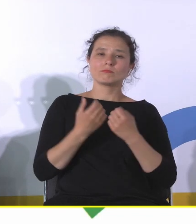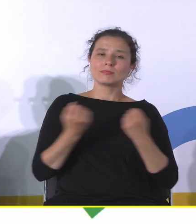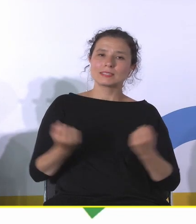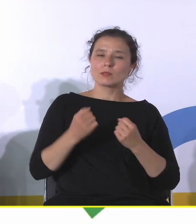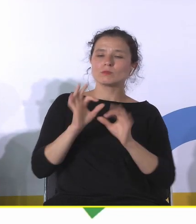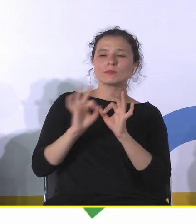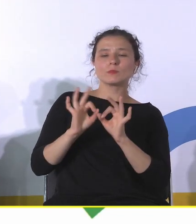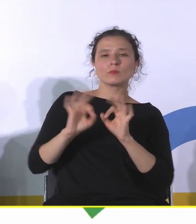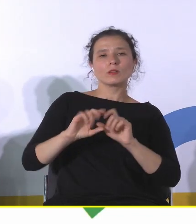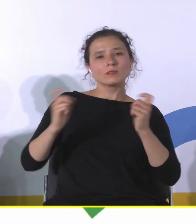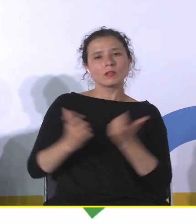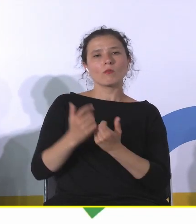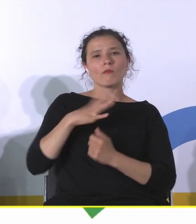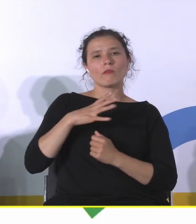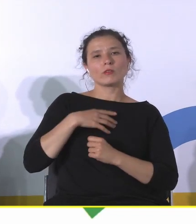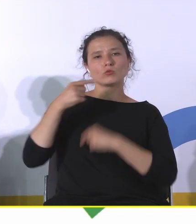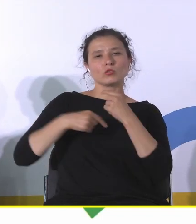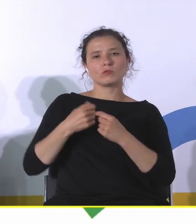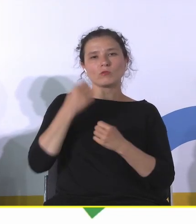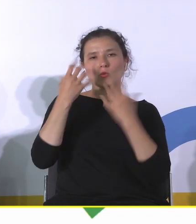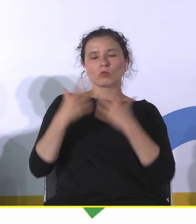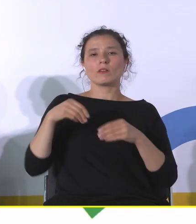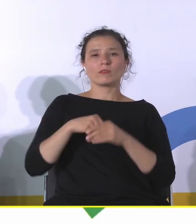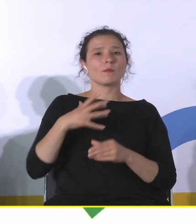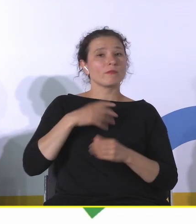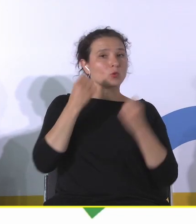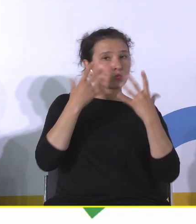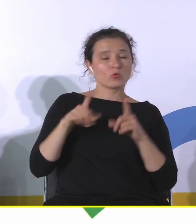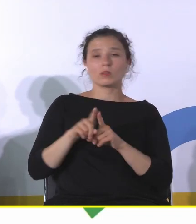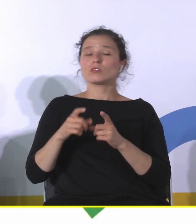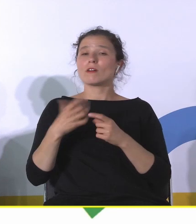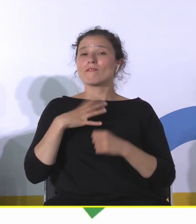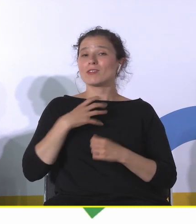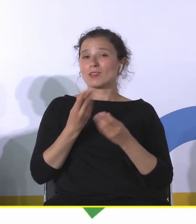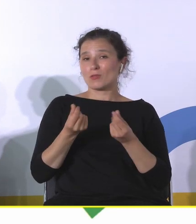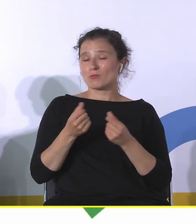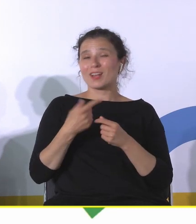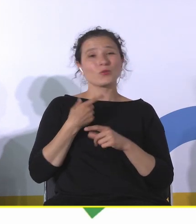kulturowego, obejmującą i wartości kulturowe, i ekonomiczne. Nie oznacza to jednak